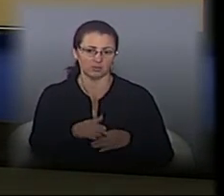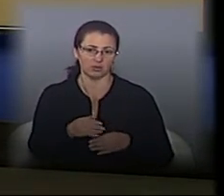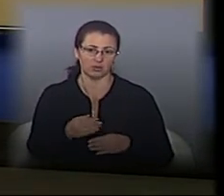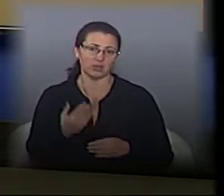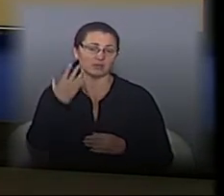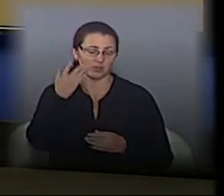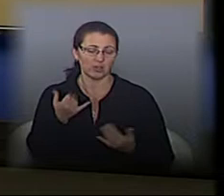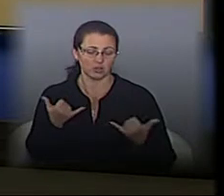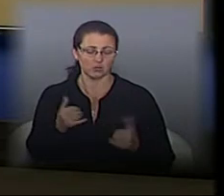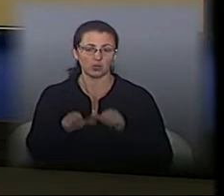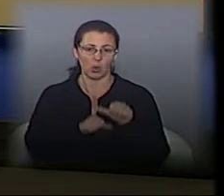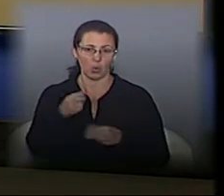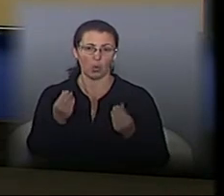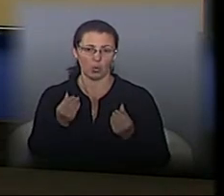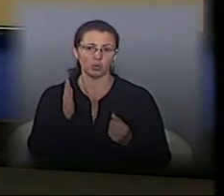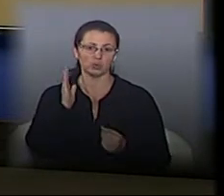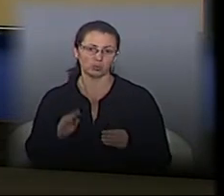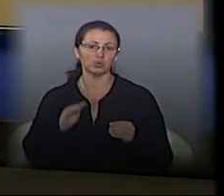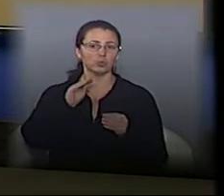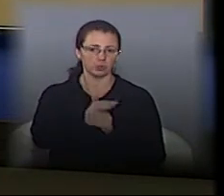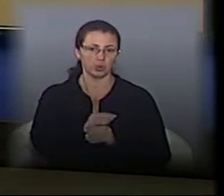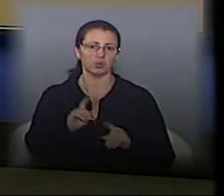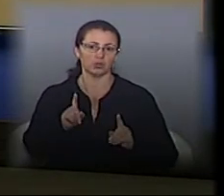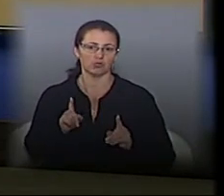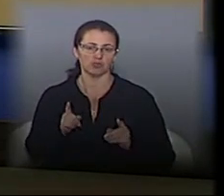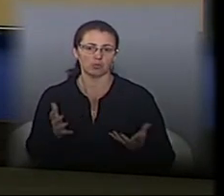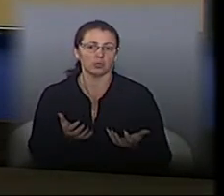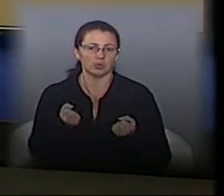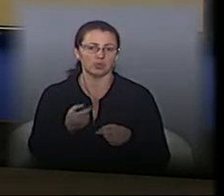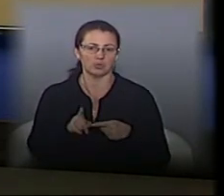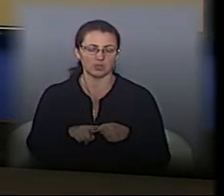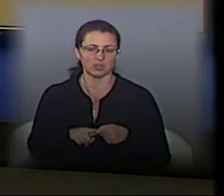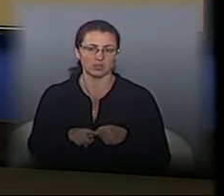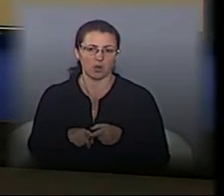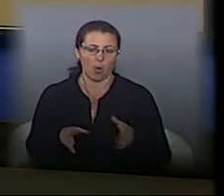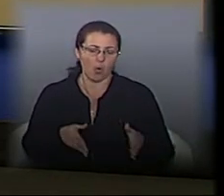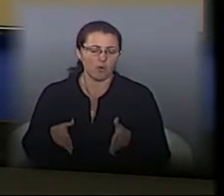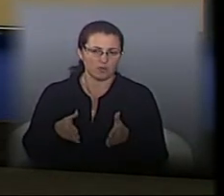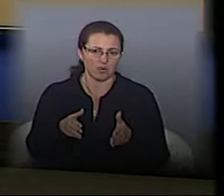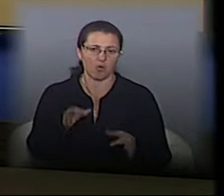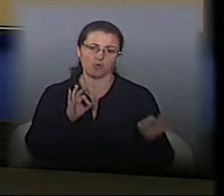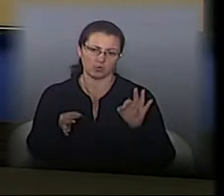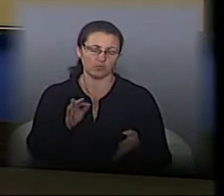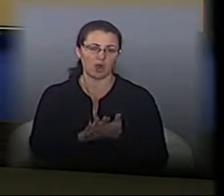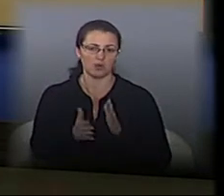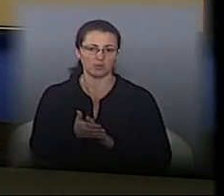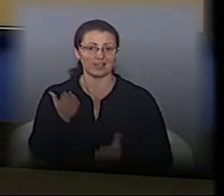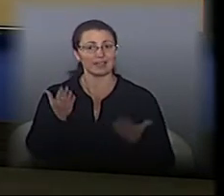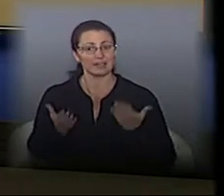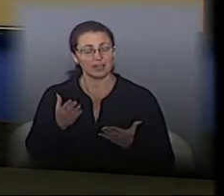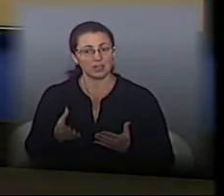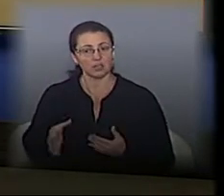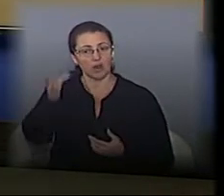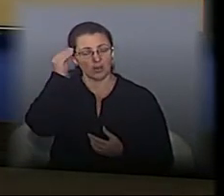року кошти так само будуть додані, щоб утримувати ту вулично-дорожню мережу в належному стані. Якщо брати